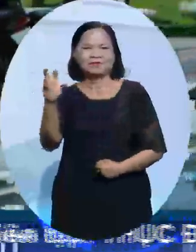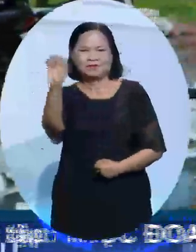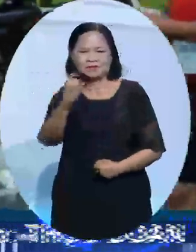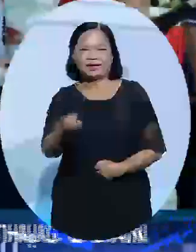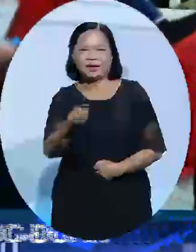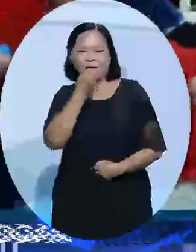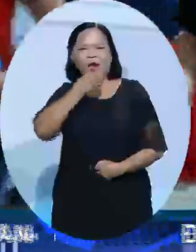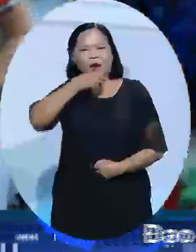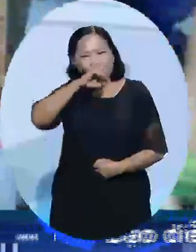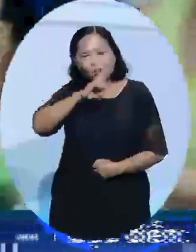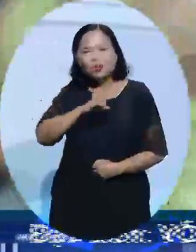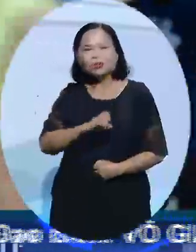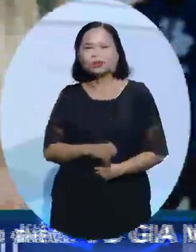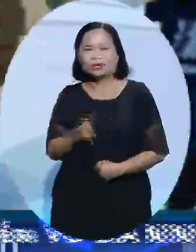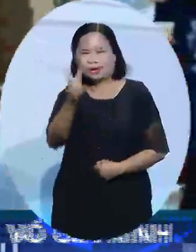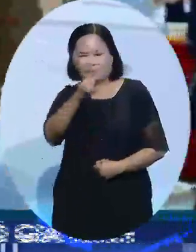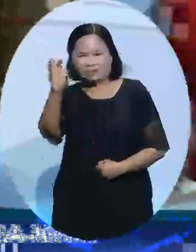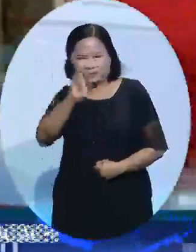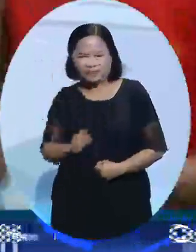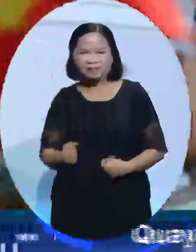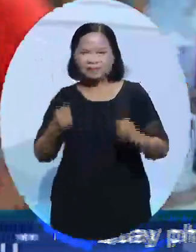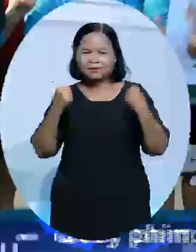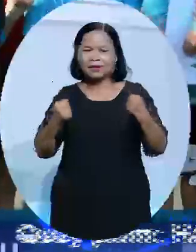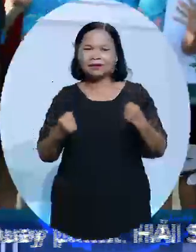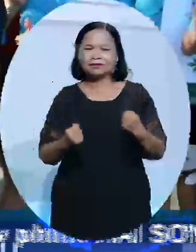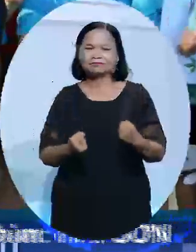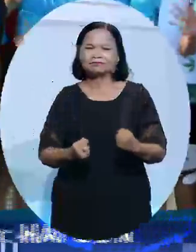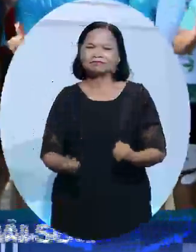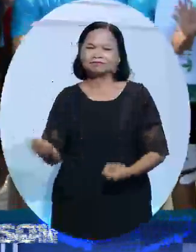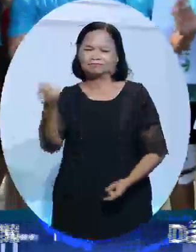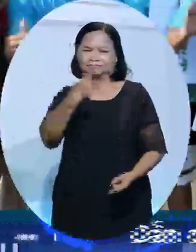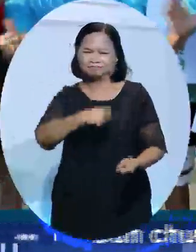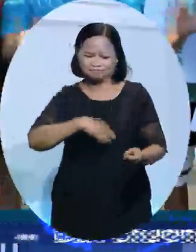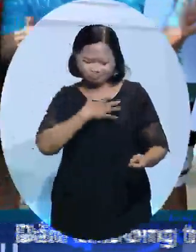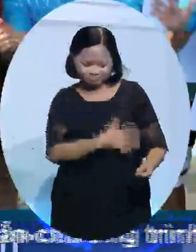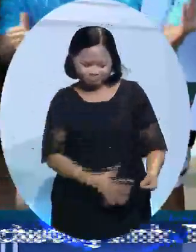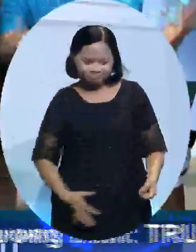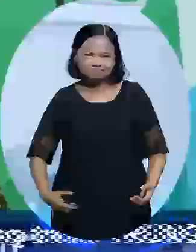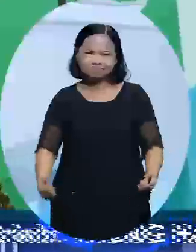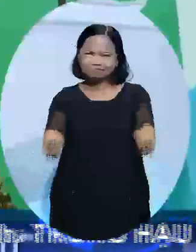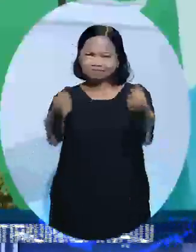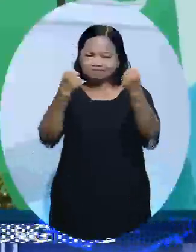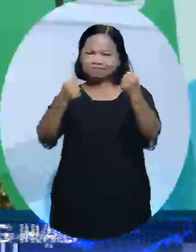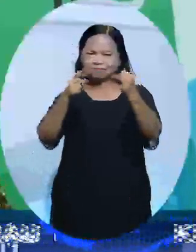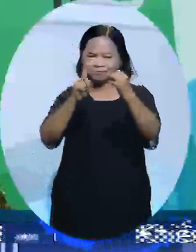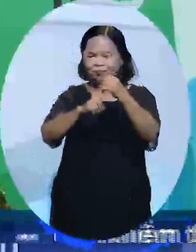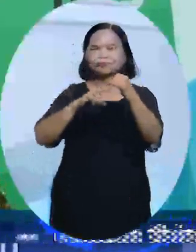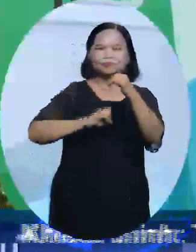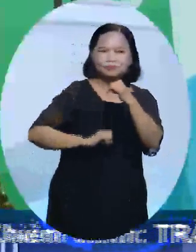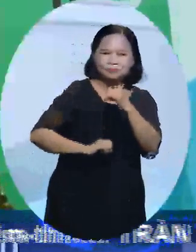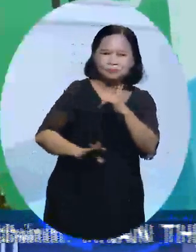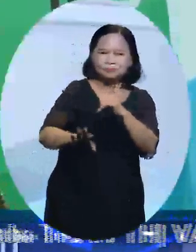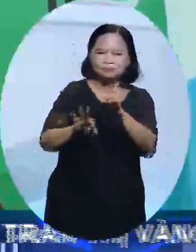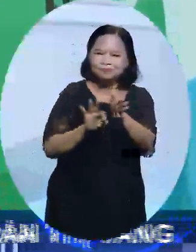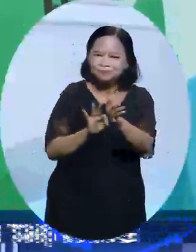động. Cái việc tham gia giải Marathon có thể giúp cho các bạn tái tạo nguồn năng lượng, giải phóng được những năng lượng tiêu cực và bên cạnh đó mình có thể